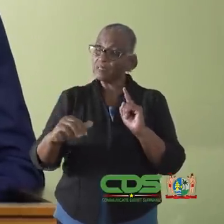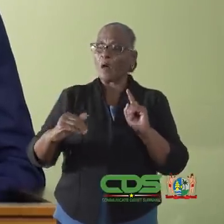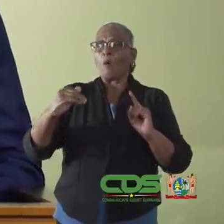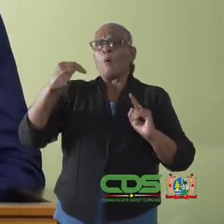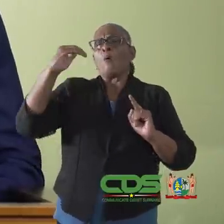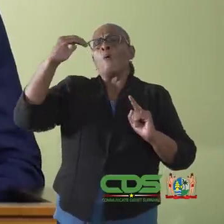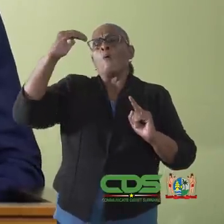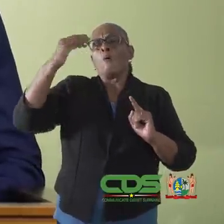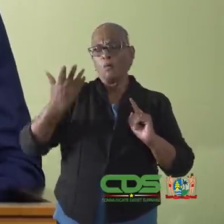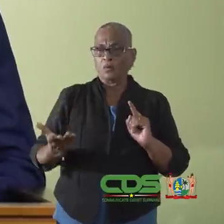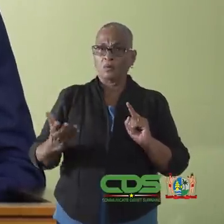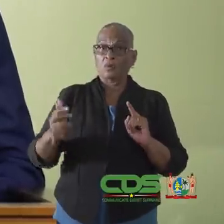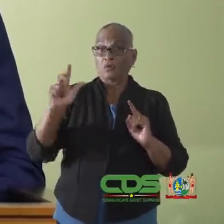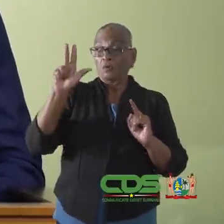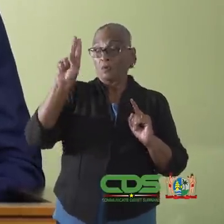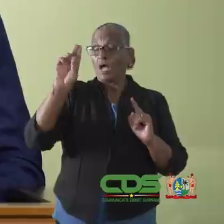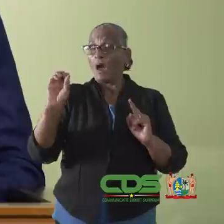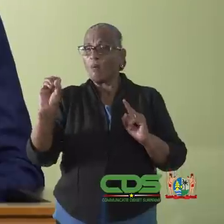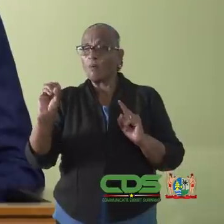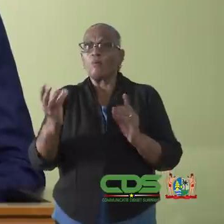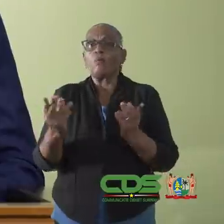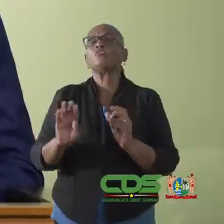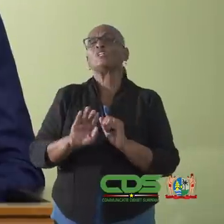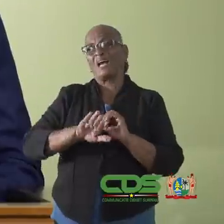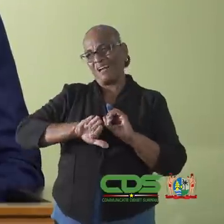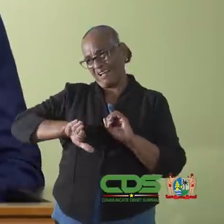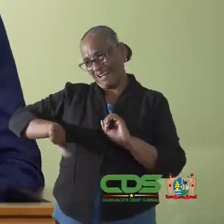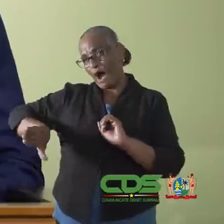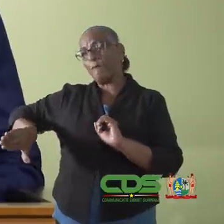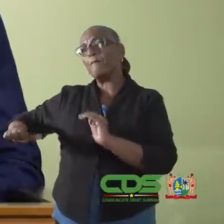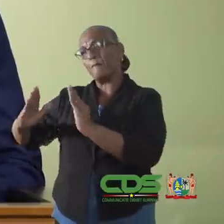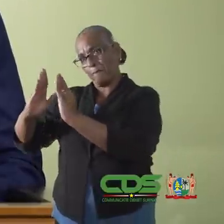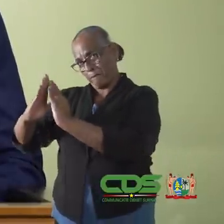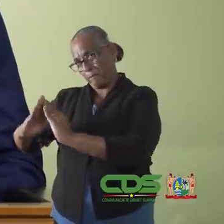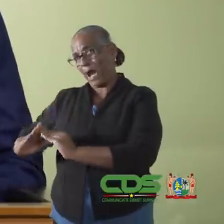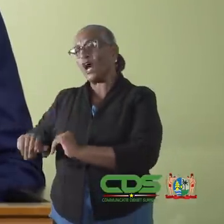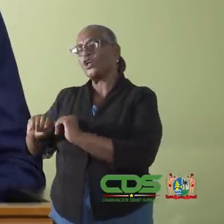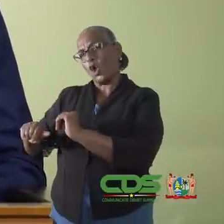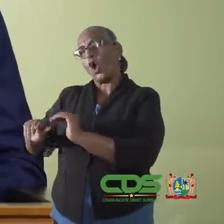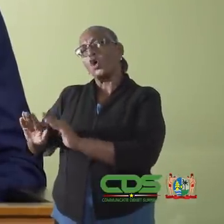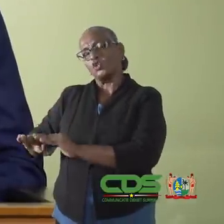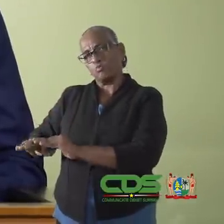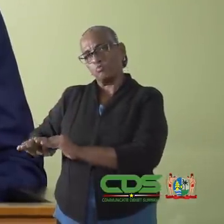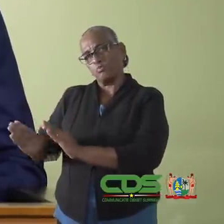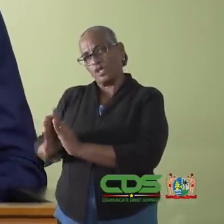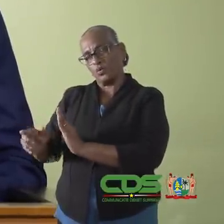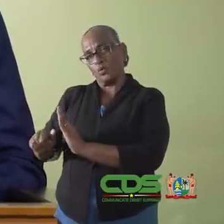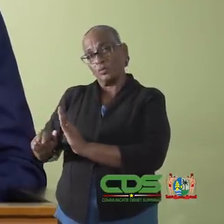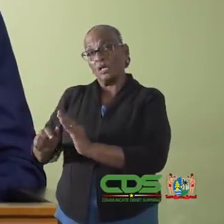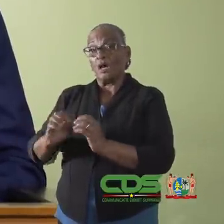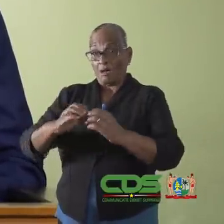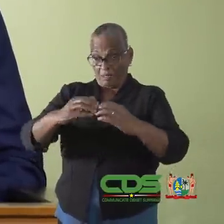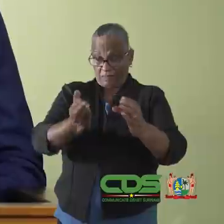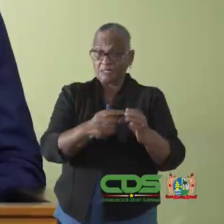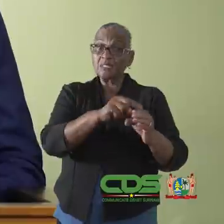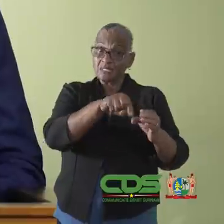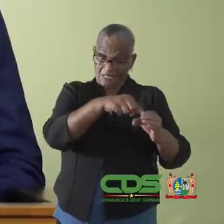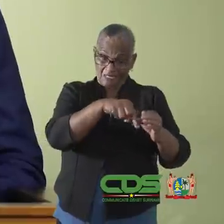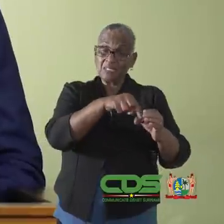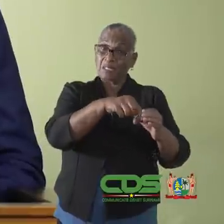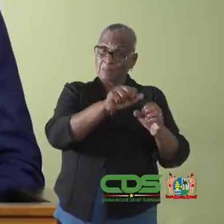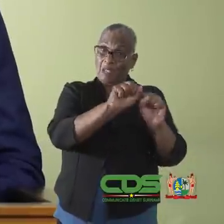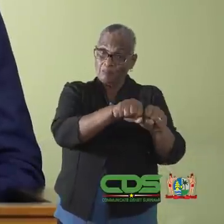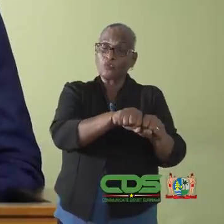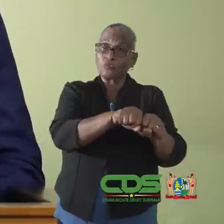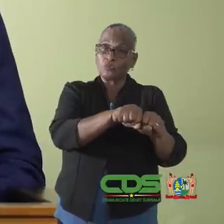heeft daarbij nieuwe adviezen gegeven met betrekking tot de quarantaineperiode. Ons Outbreak Management Team